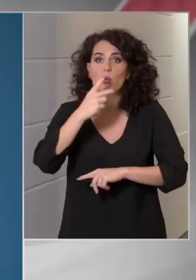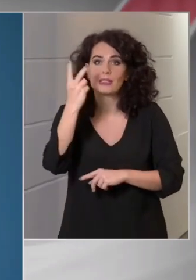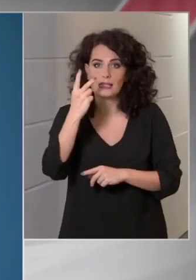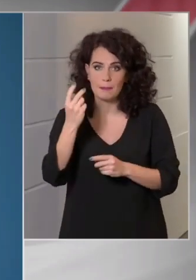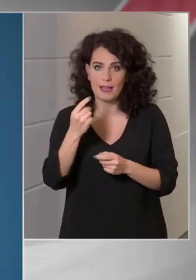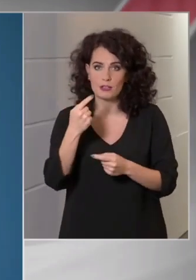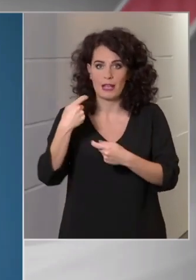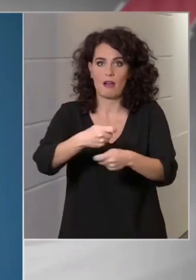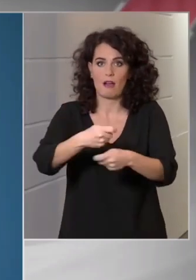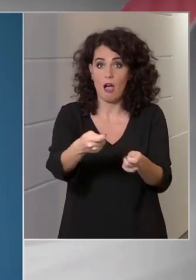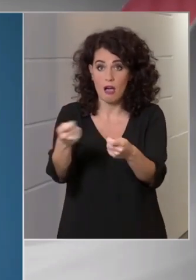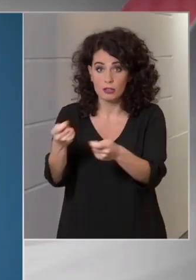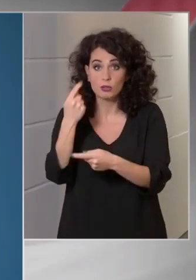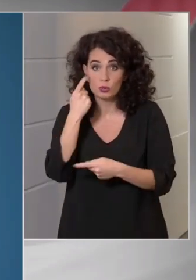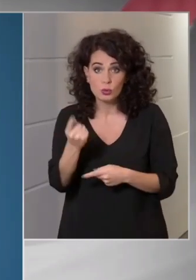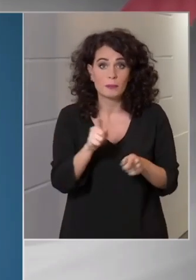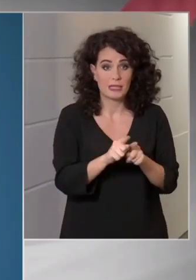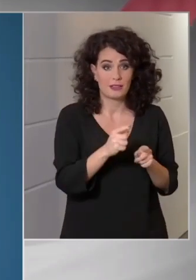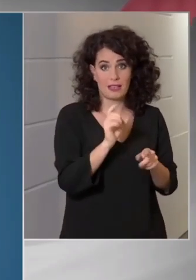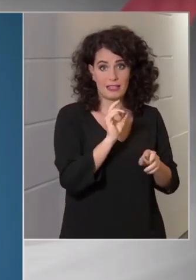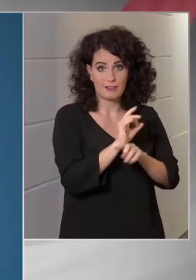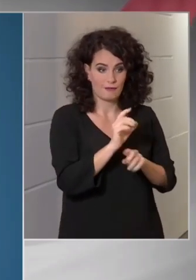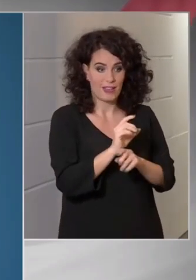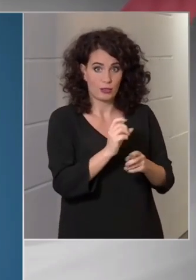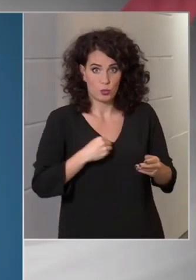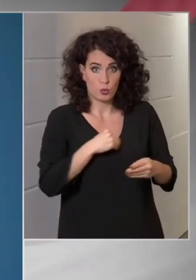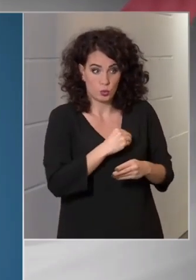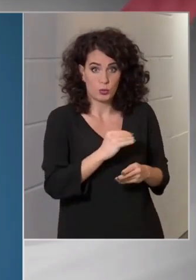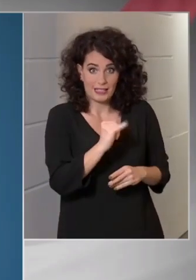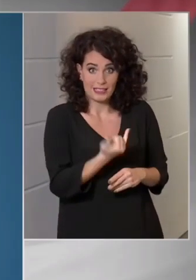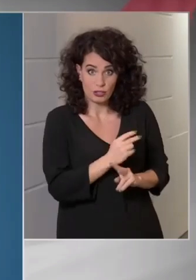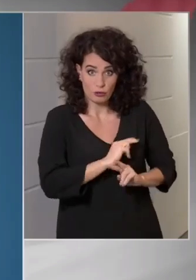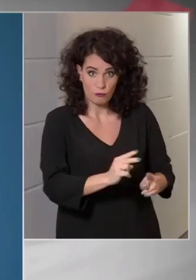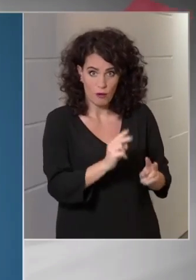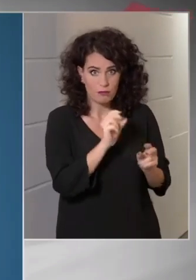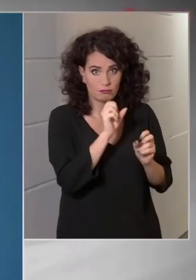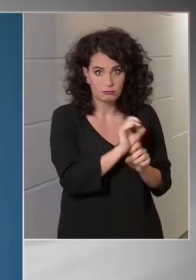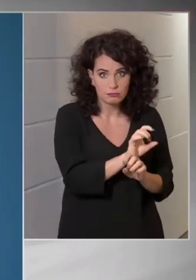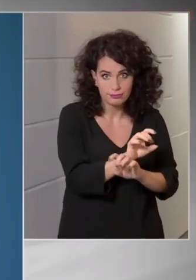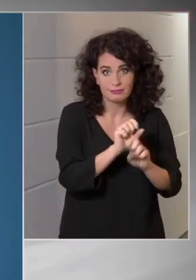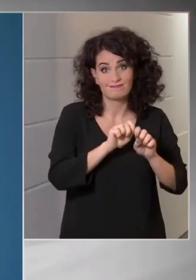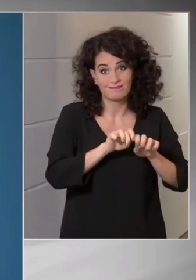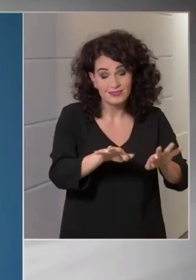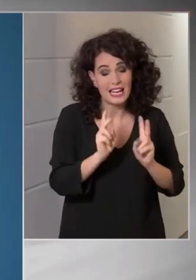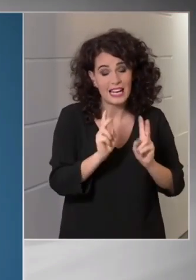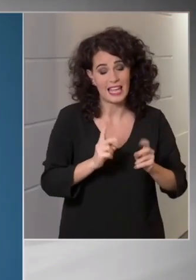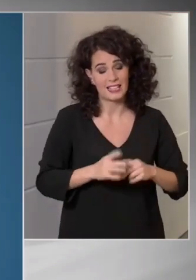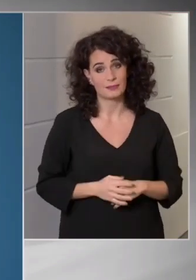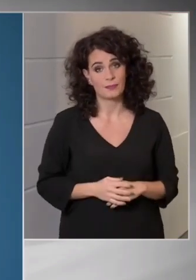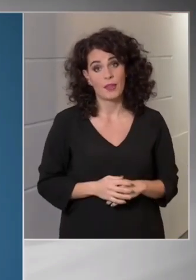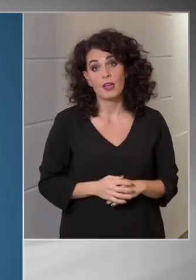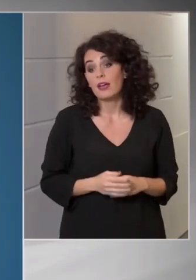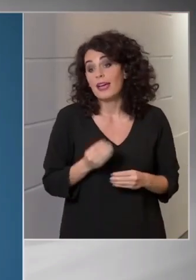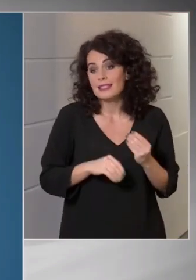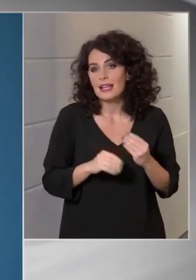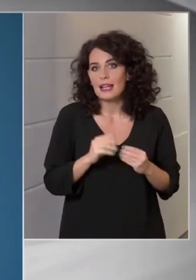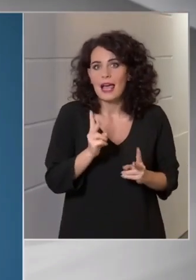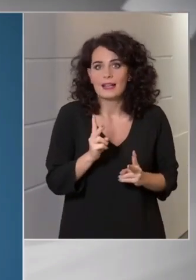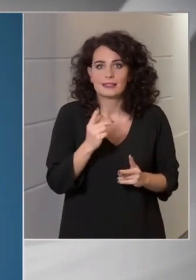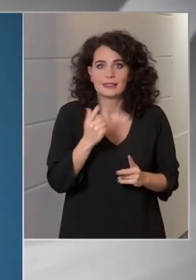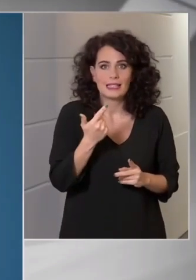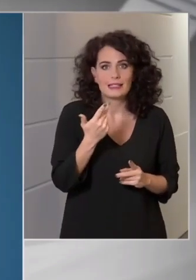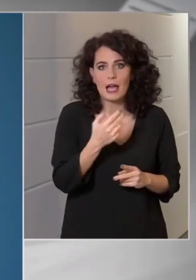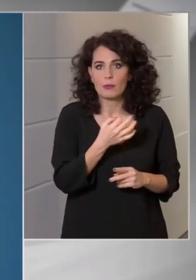tünetekkel rendelkező személy. Úgyhogy sokszor csak a második, harmadik napon, vagy egy hét